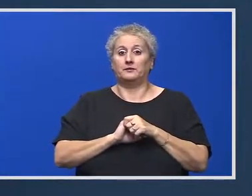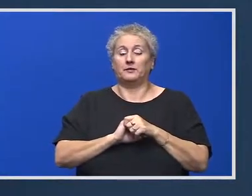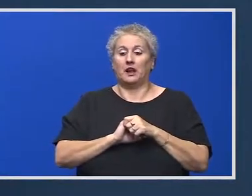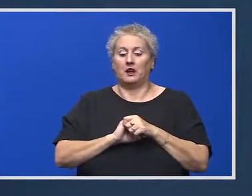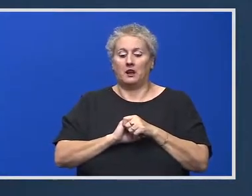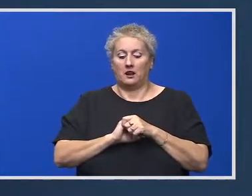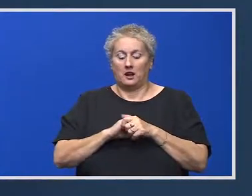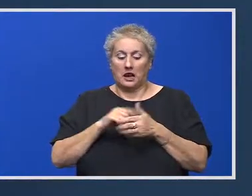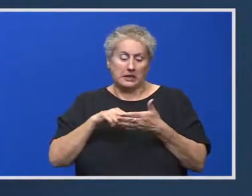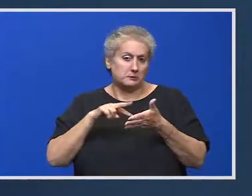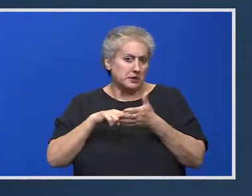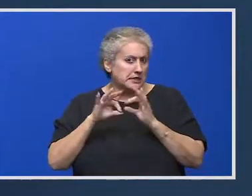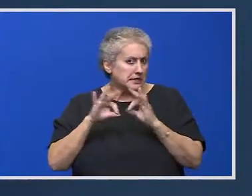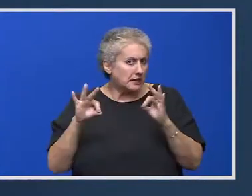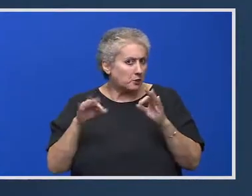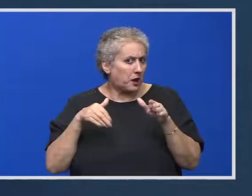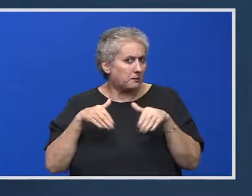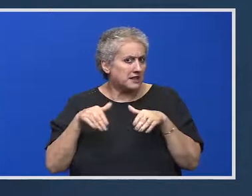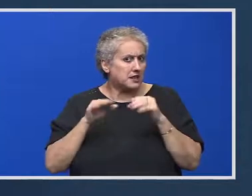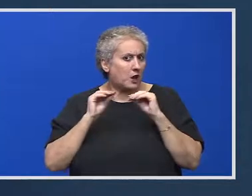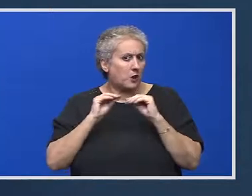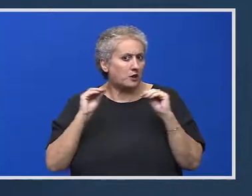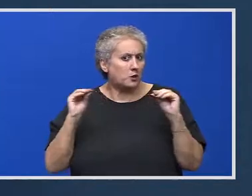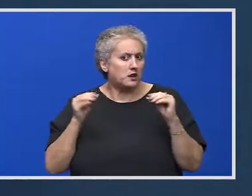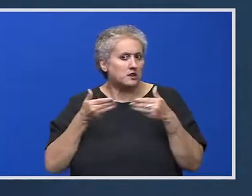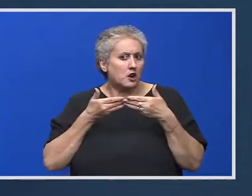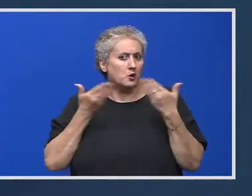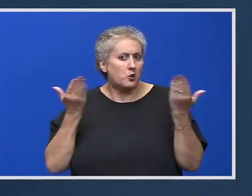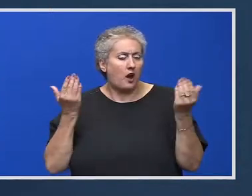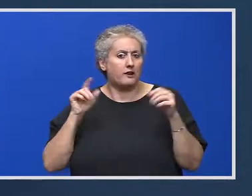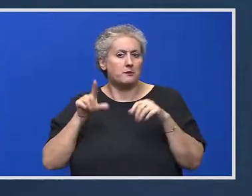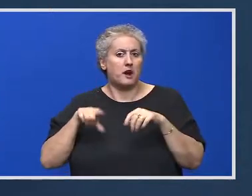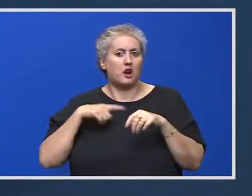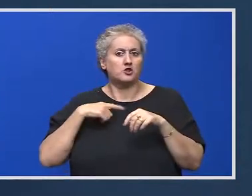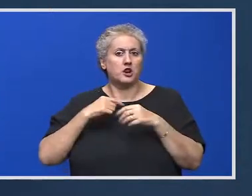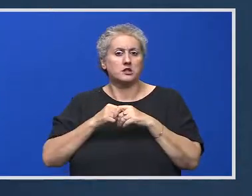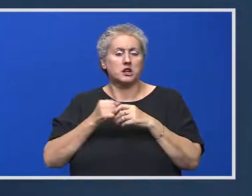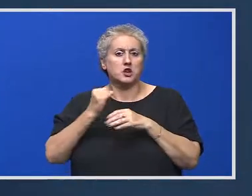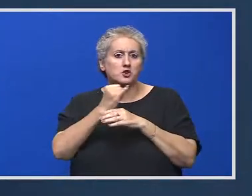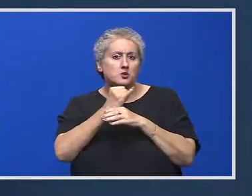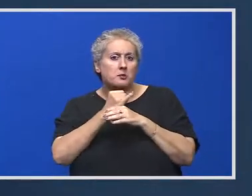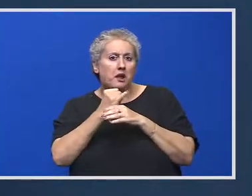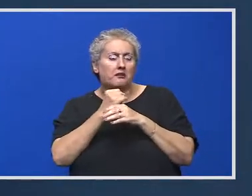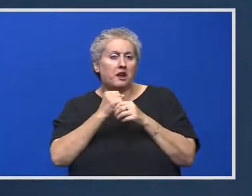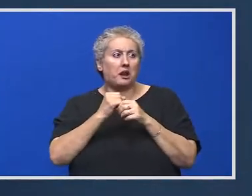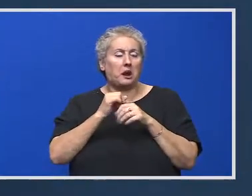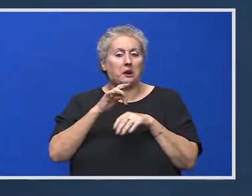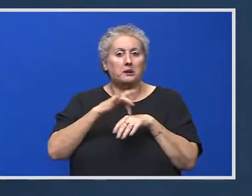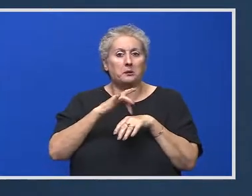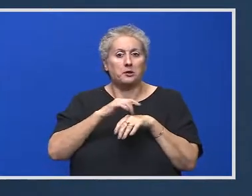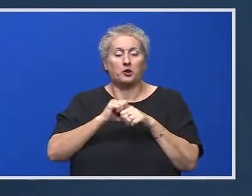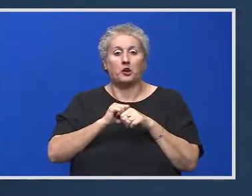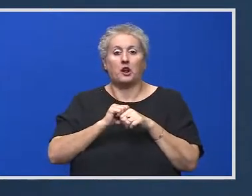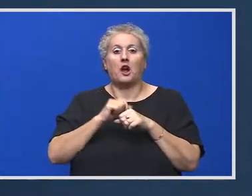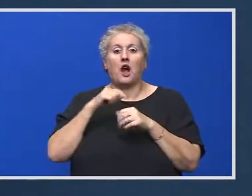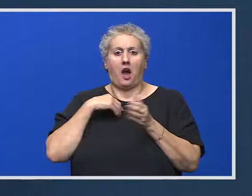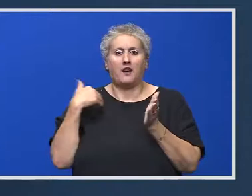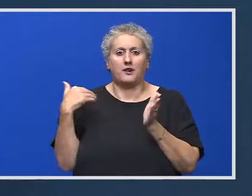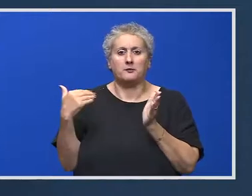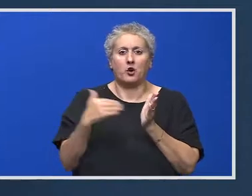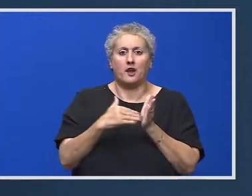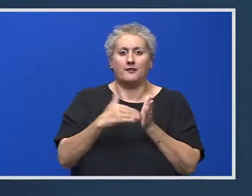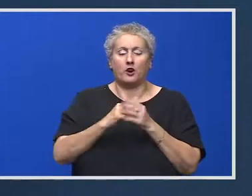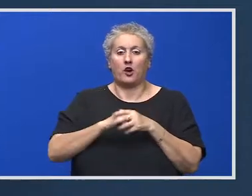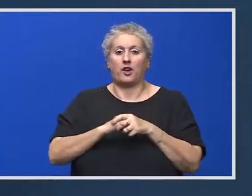Răspuns simplu, la nivelul Ministerului Educației nu avem această strategie. Știm că avem o nevoie